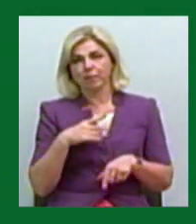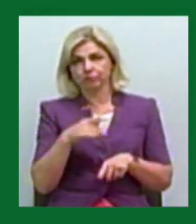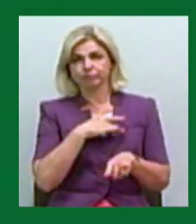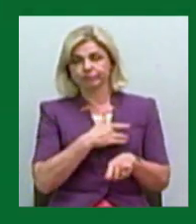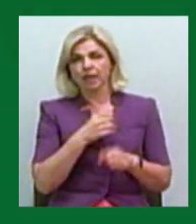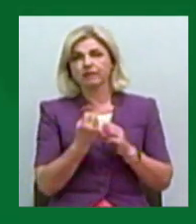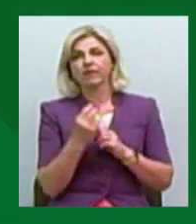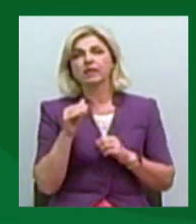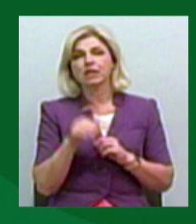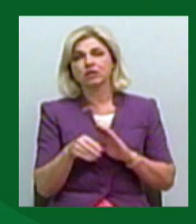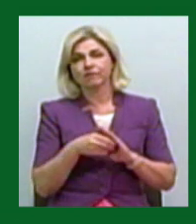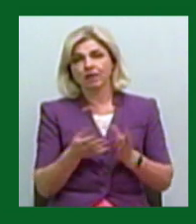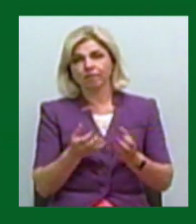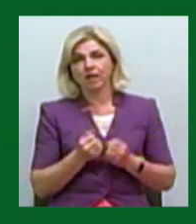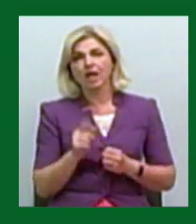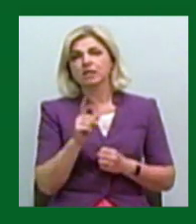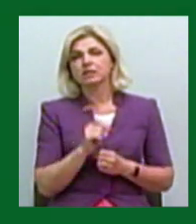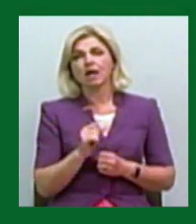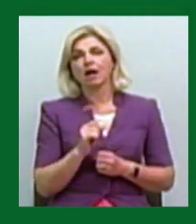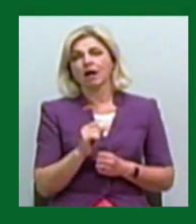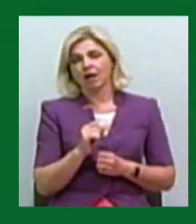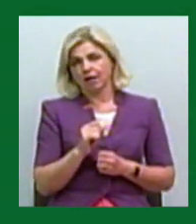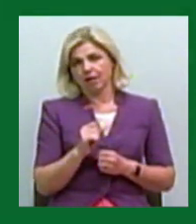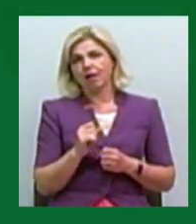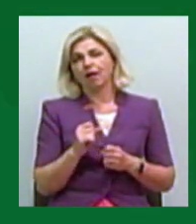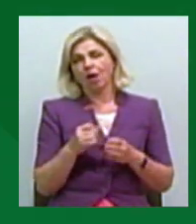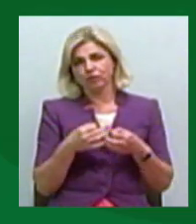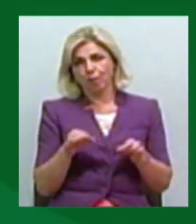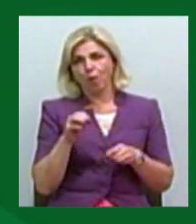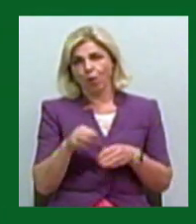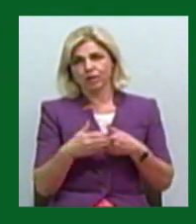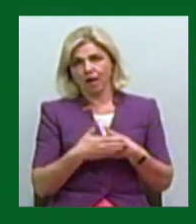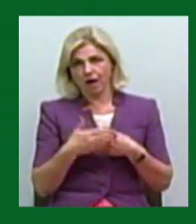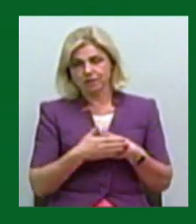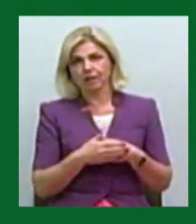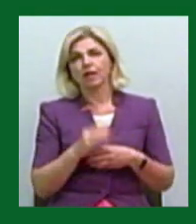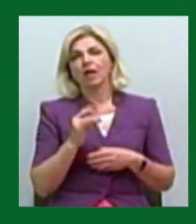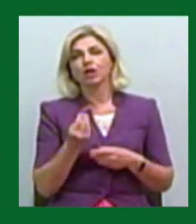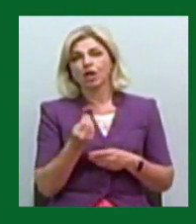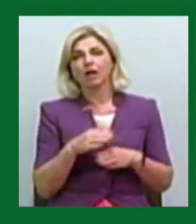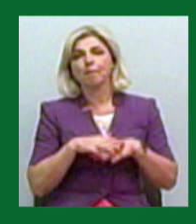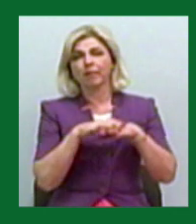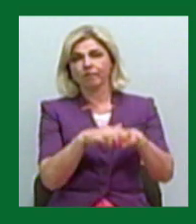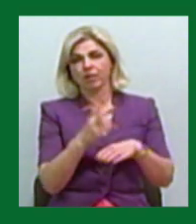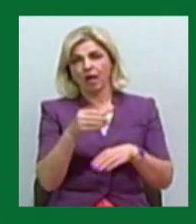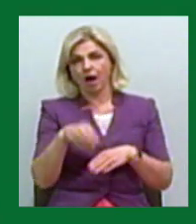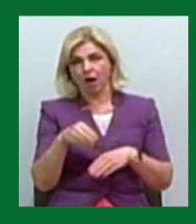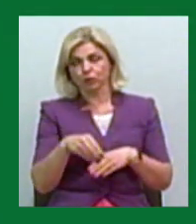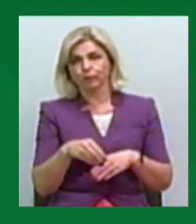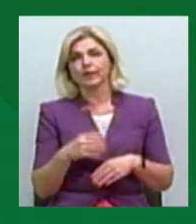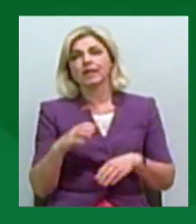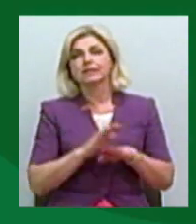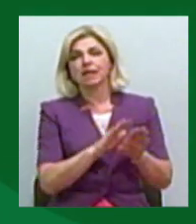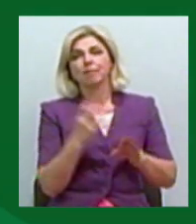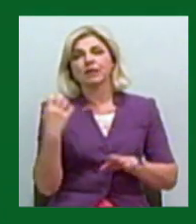хабара у місцевого підприємця за непритягнення до адміністративної відповідальності. Гроші бізнесмен перевів на банківську карту. Заступника